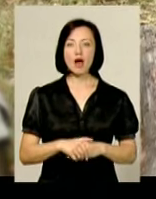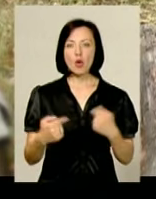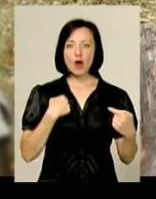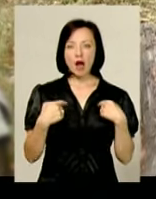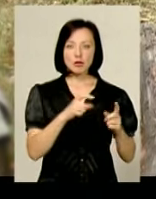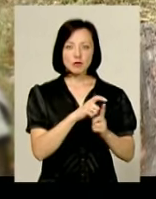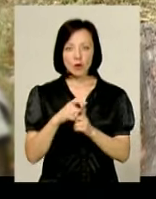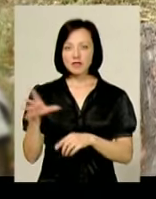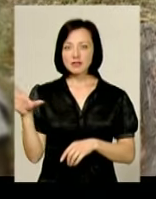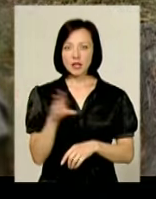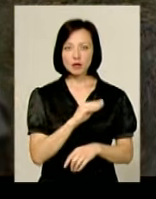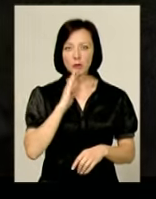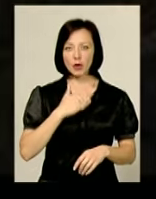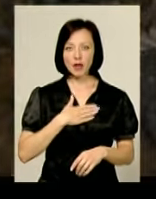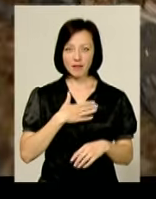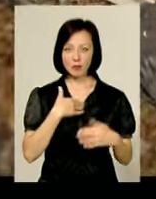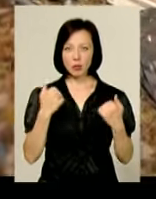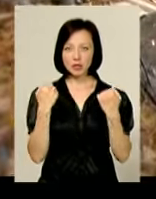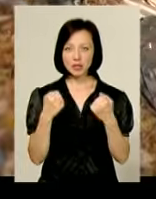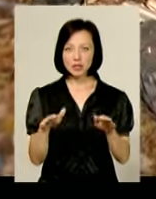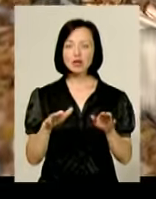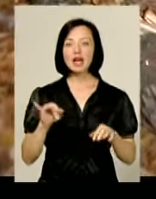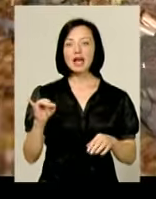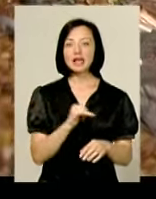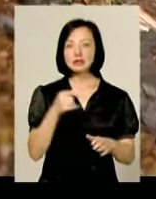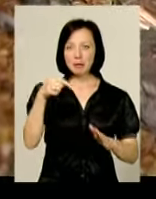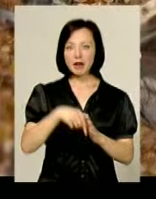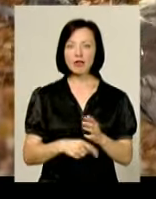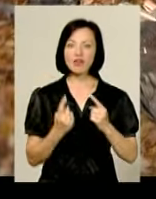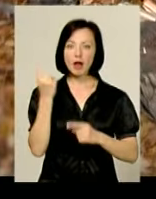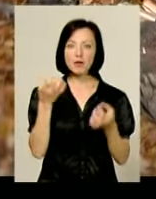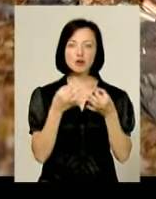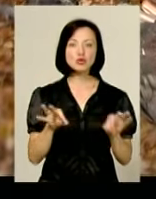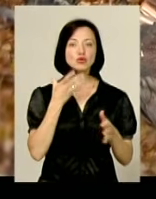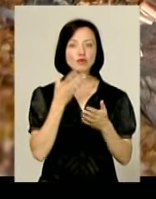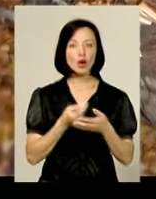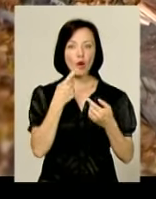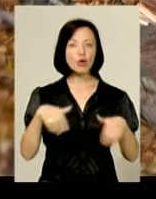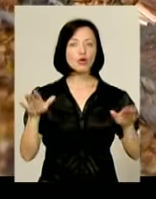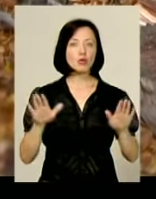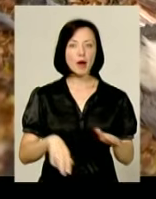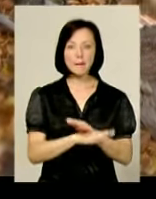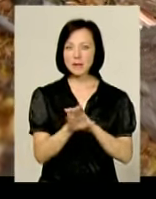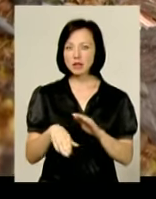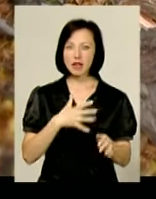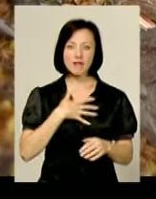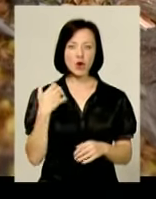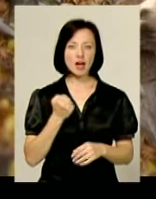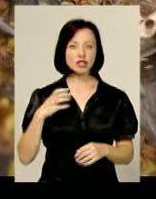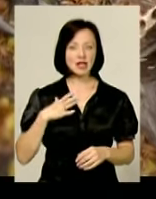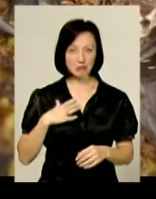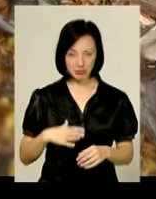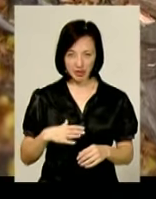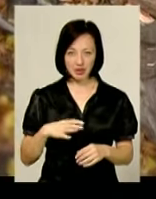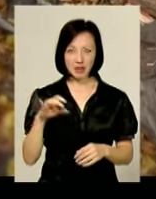усе, що моє, відпозичу. І з прірви у небо відпущу свої голуби. Пусте і воляче терпіння,